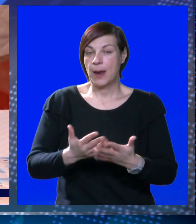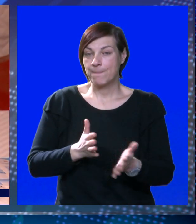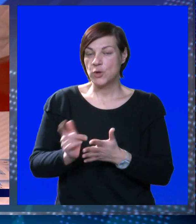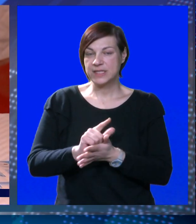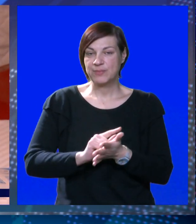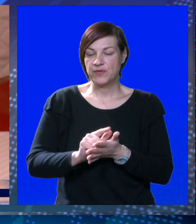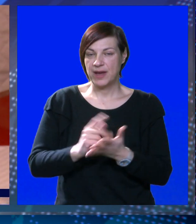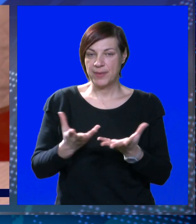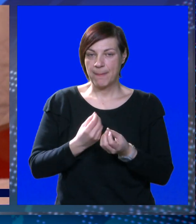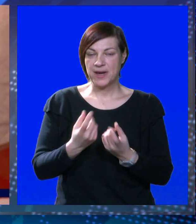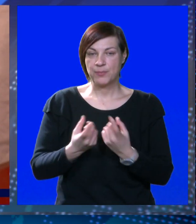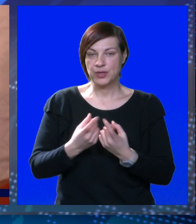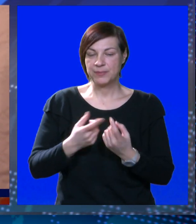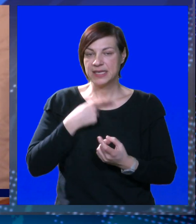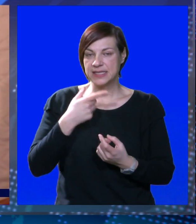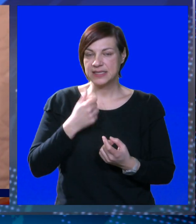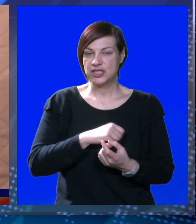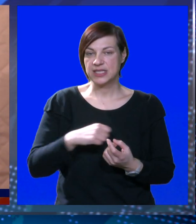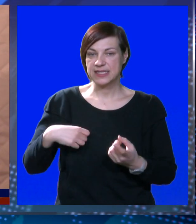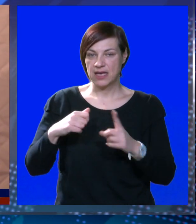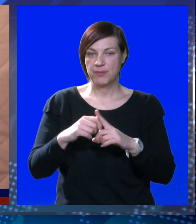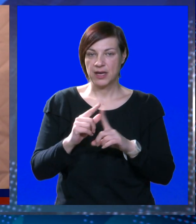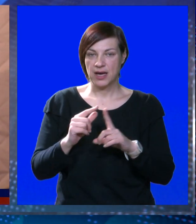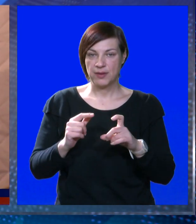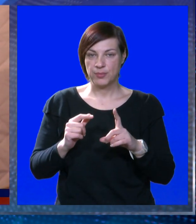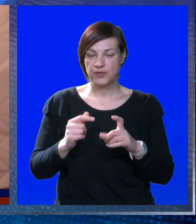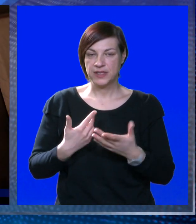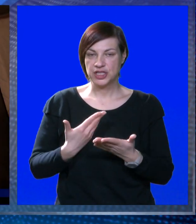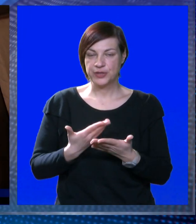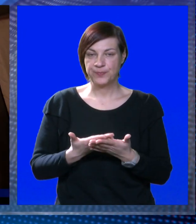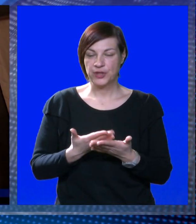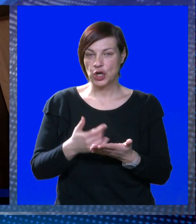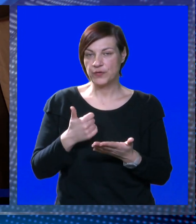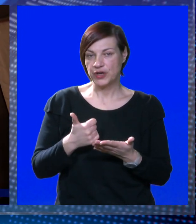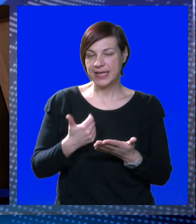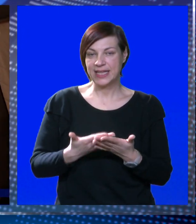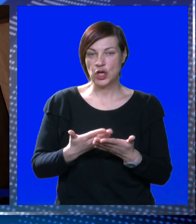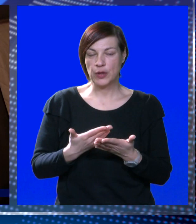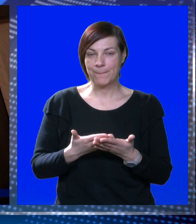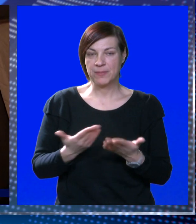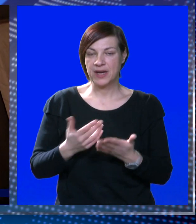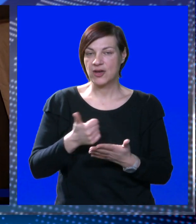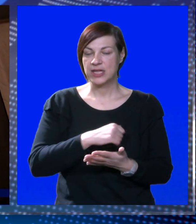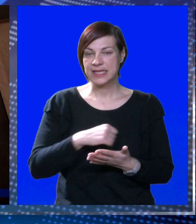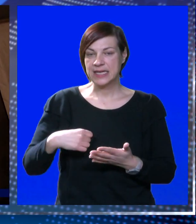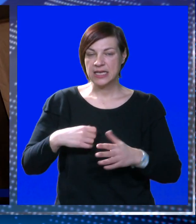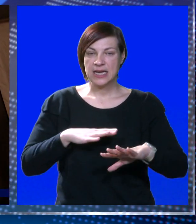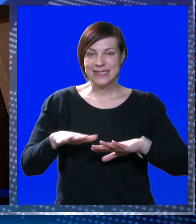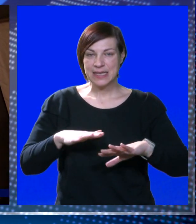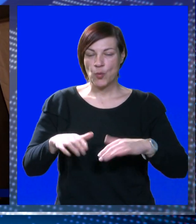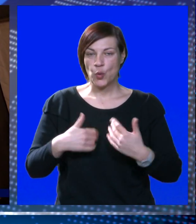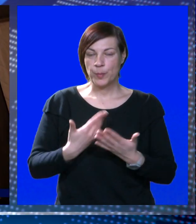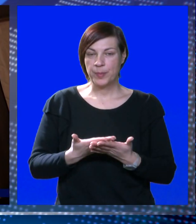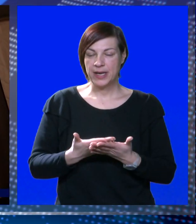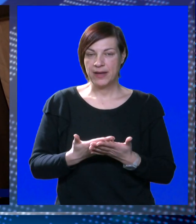u leđa, posebno u vremenima prepunim izazova, ističe i sam Kapović. Ovo je jedan od primjera kako jedinice lokalne